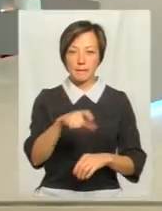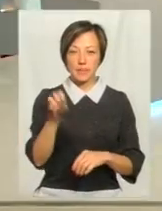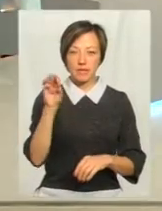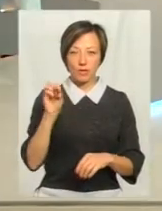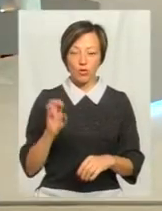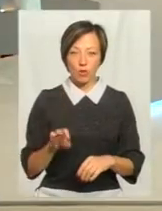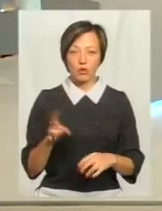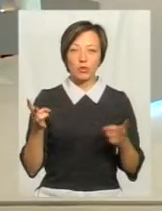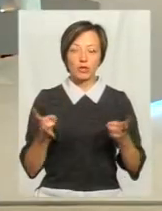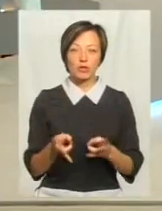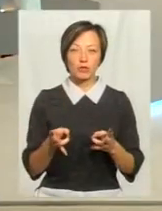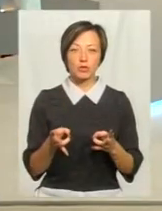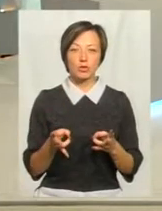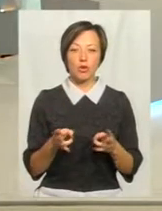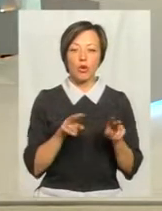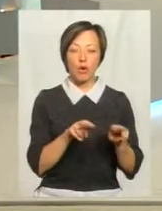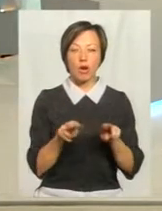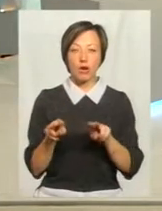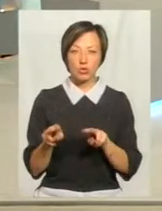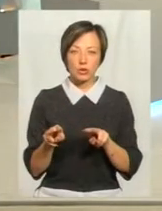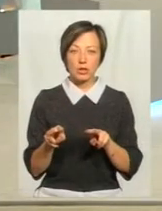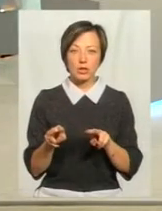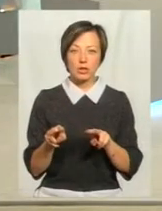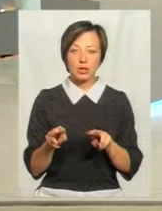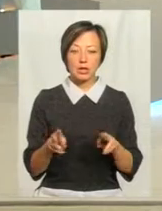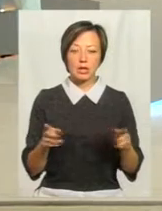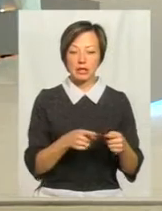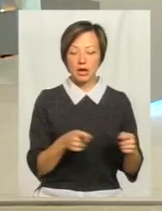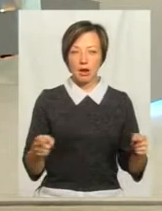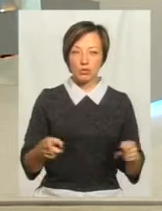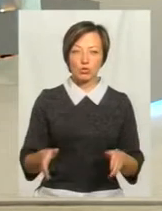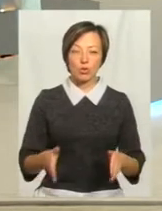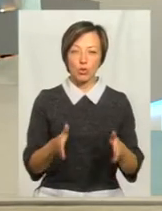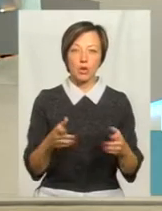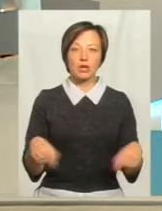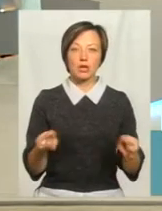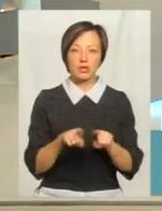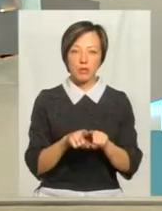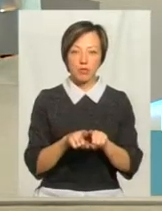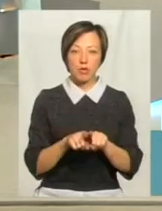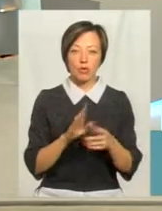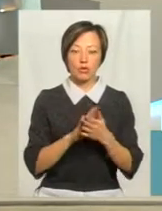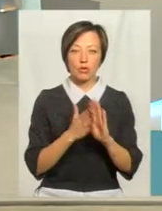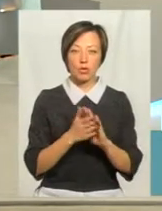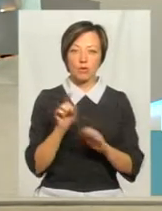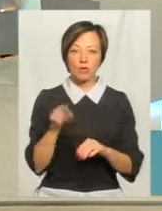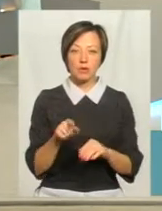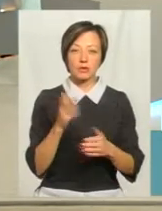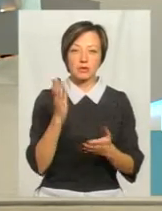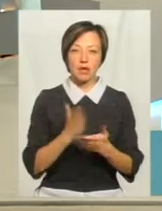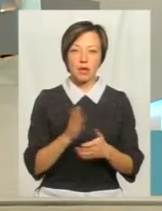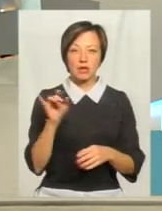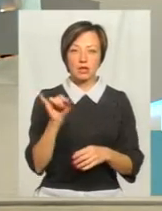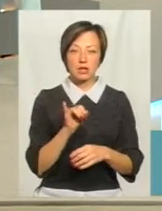потрібно оглянути ділянку дороги, так само обстановку, яка там склалася,